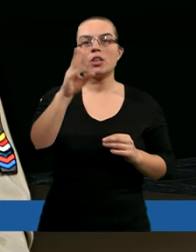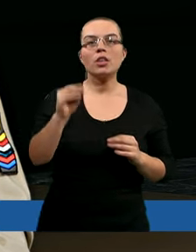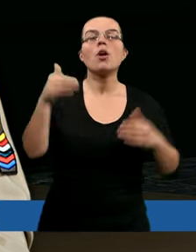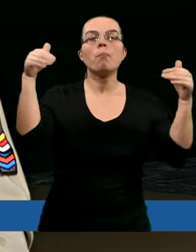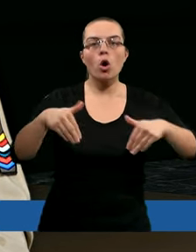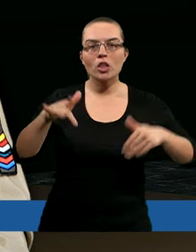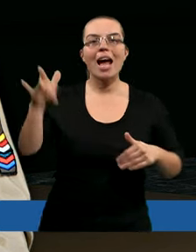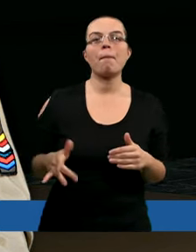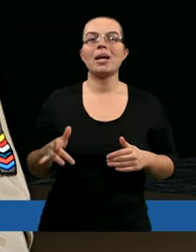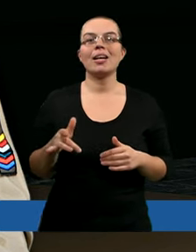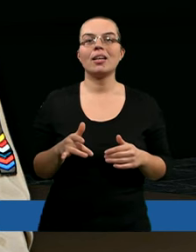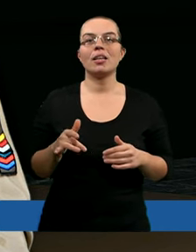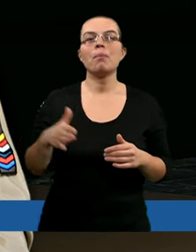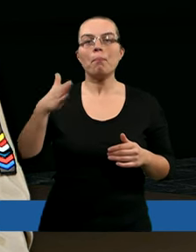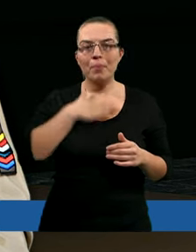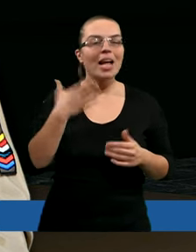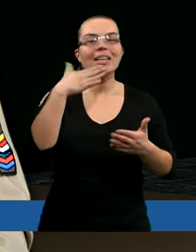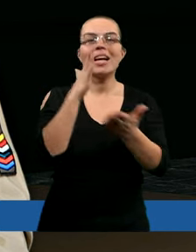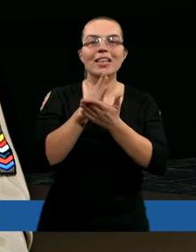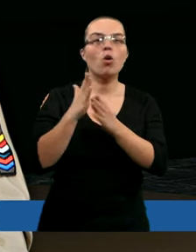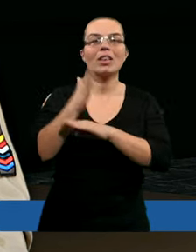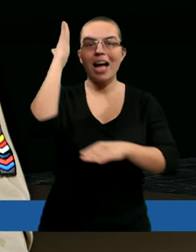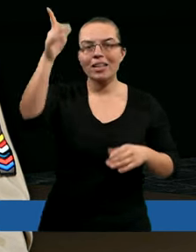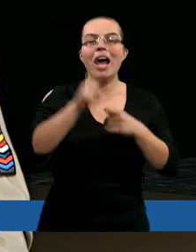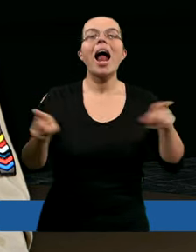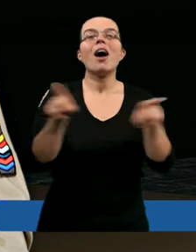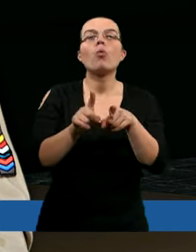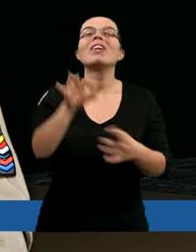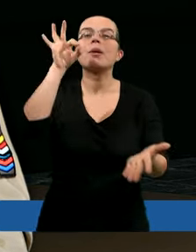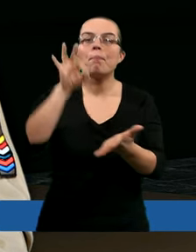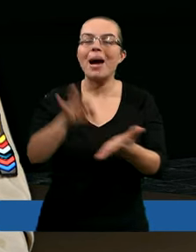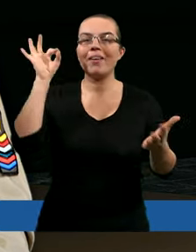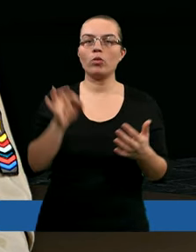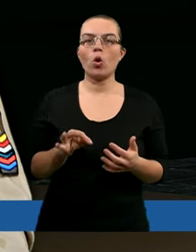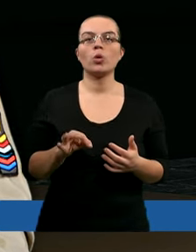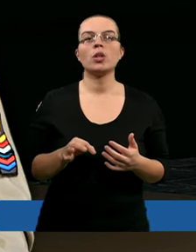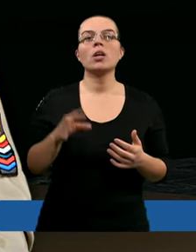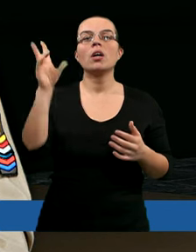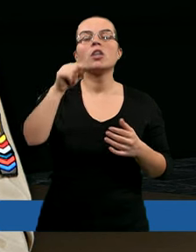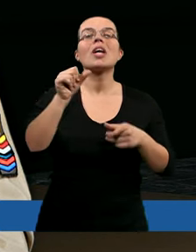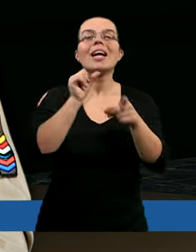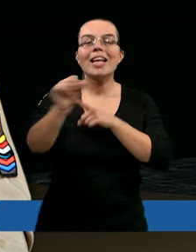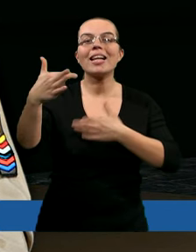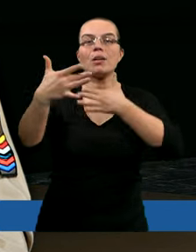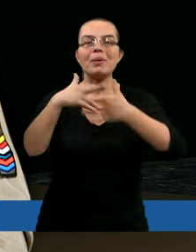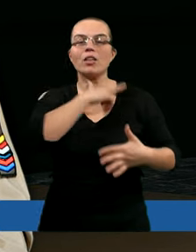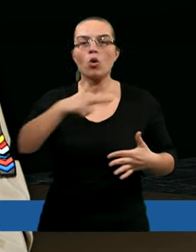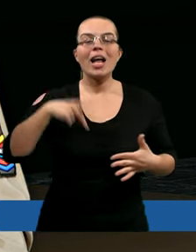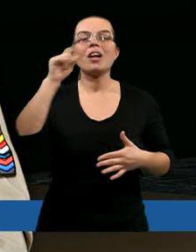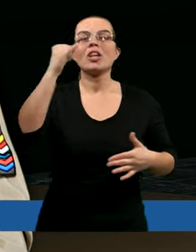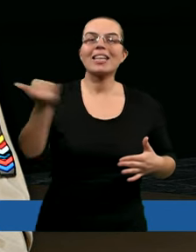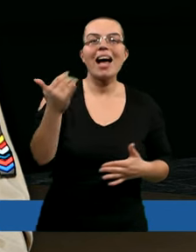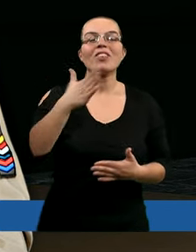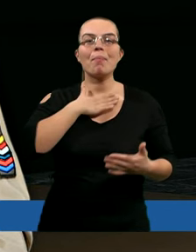że możemy mieć nie tylko nadzieję, ale możemy mieć pewność, że Ty jesteś blisko nas, że zawsze